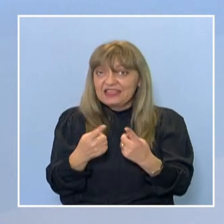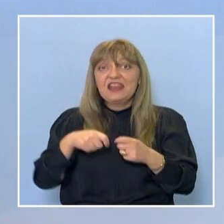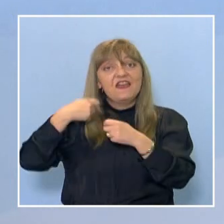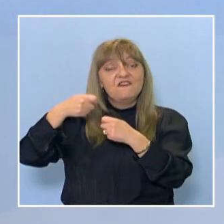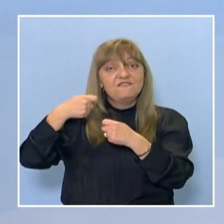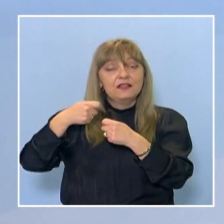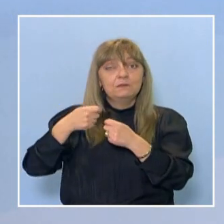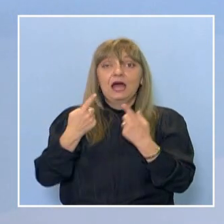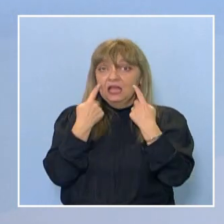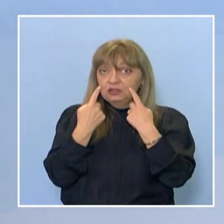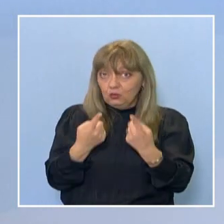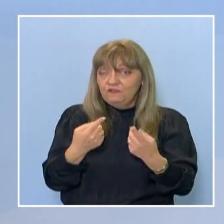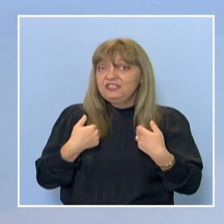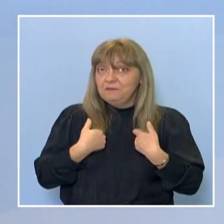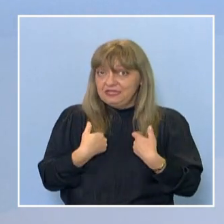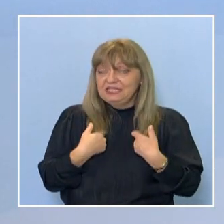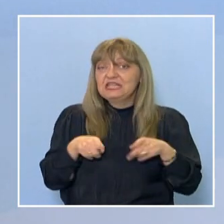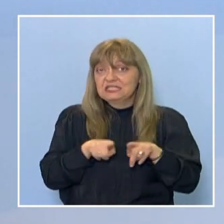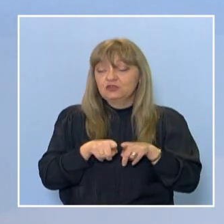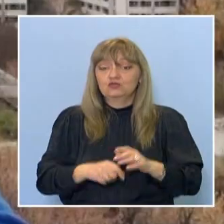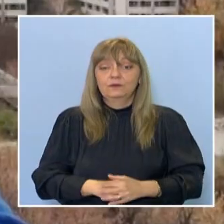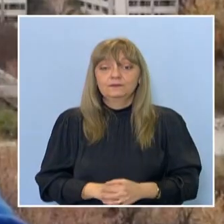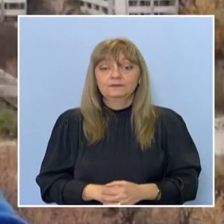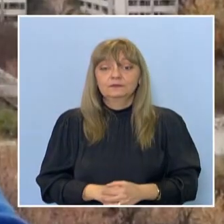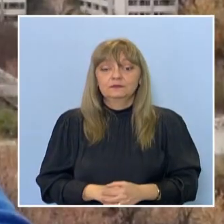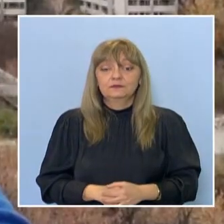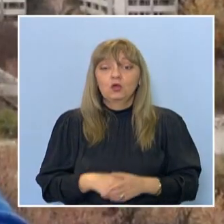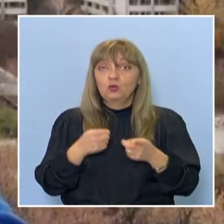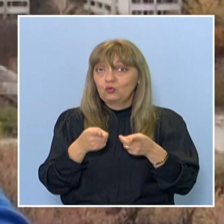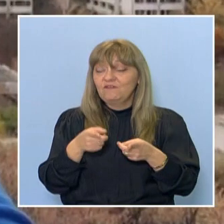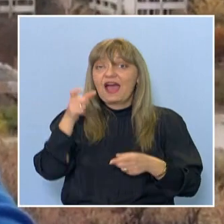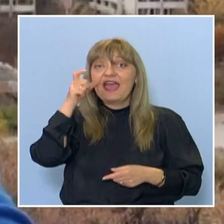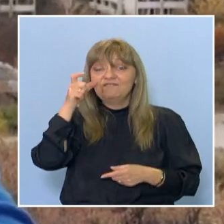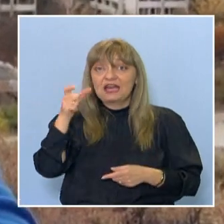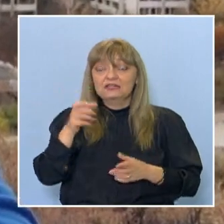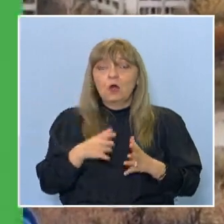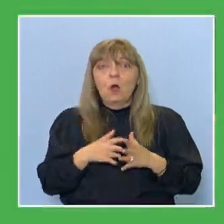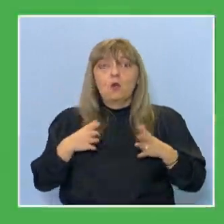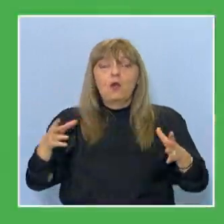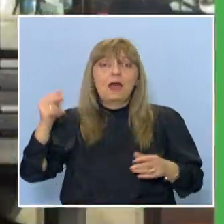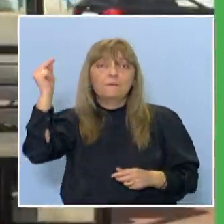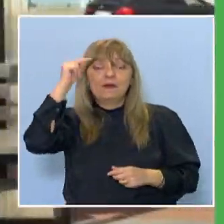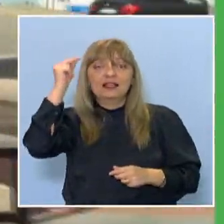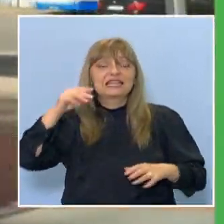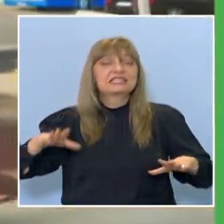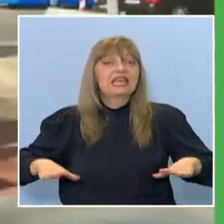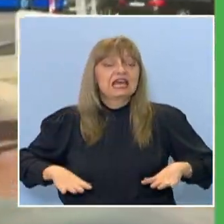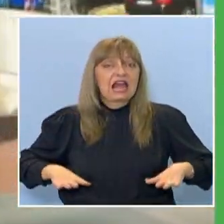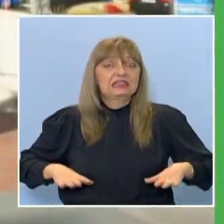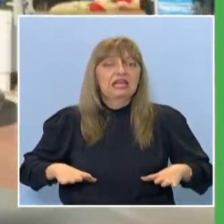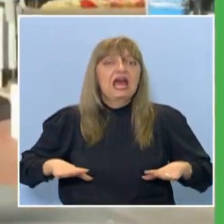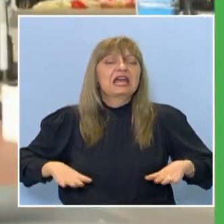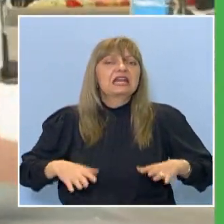преди да се срещнем и с автора му. Това е Варна. Голям български град. Град с много